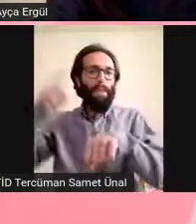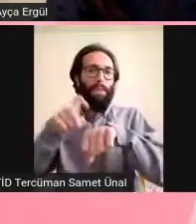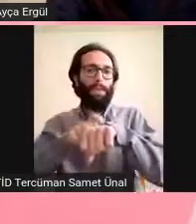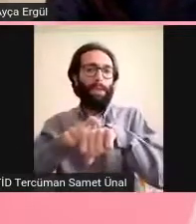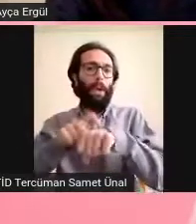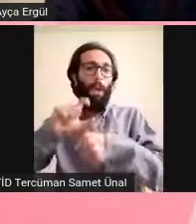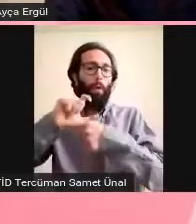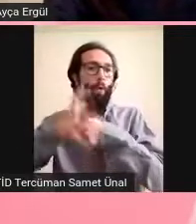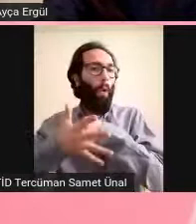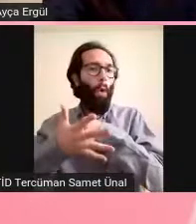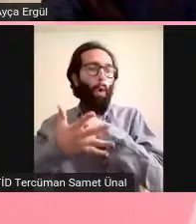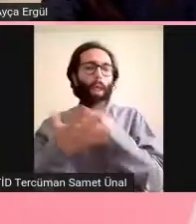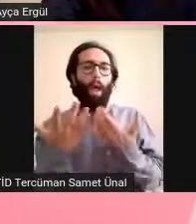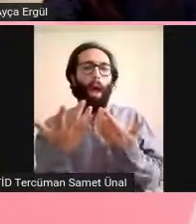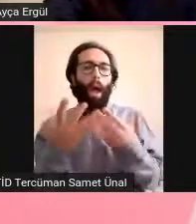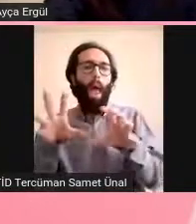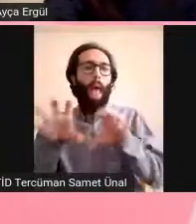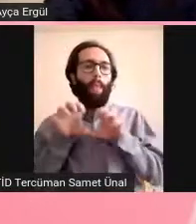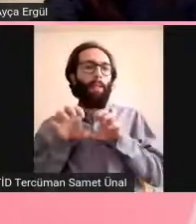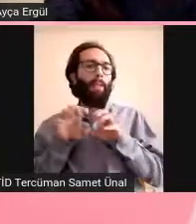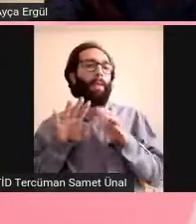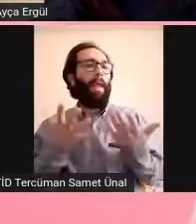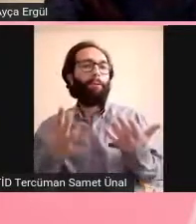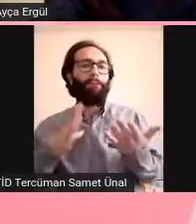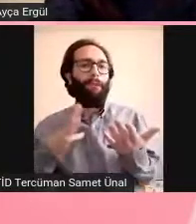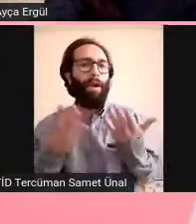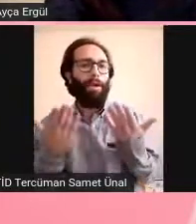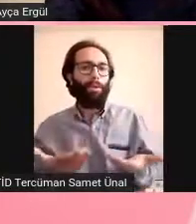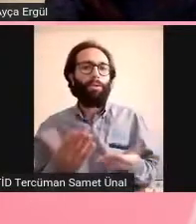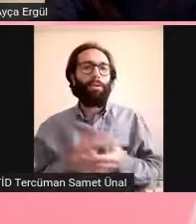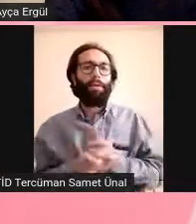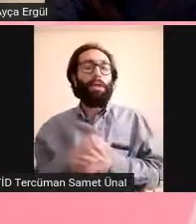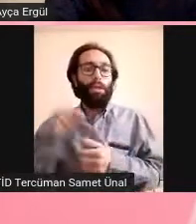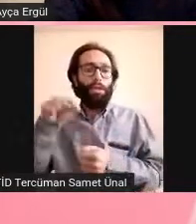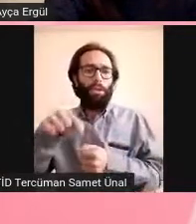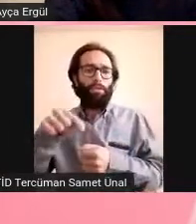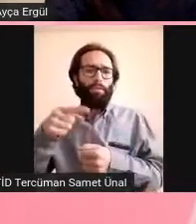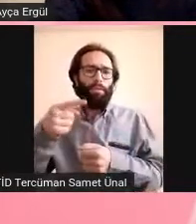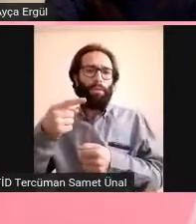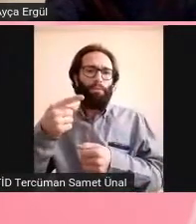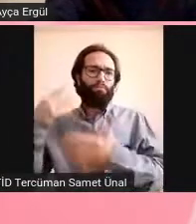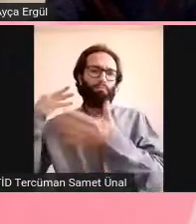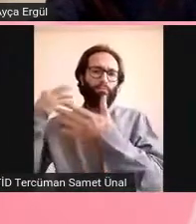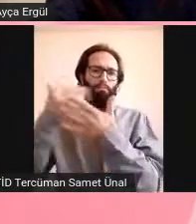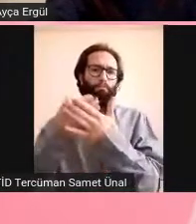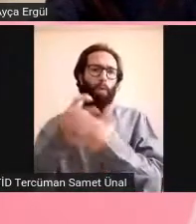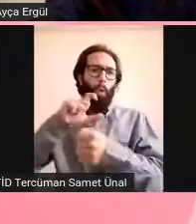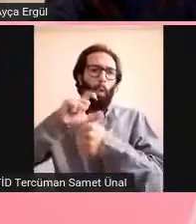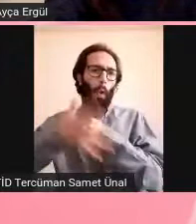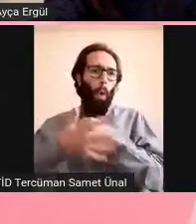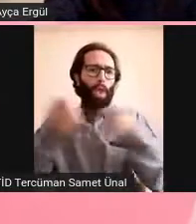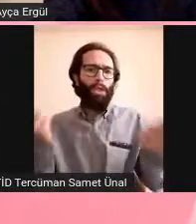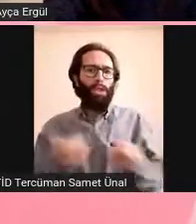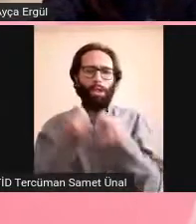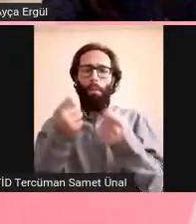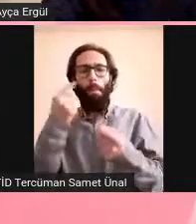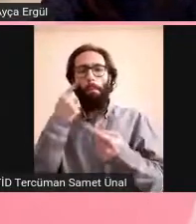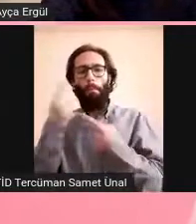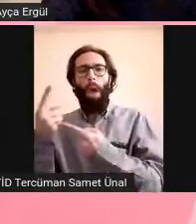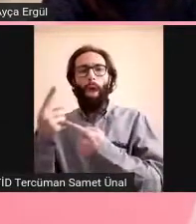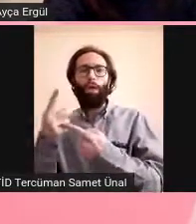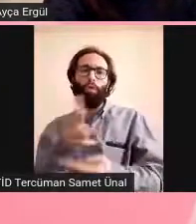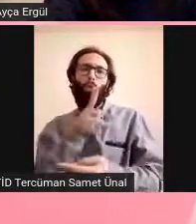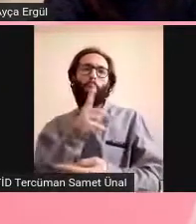yapılmış çalışmalarım. Tabii ki bir yıllık çalışmalar hepsi. Çünkü COVID başlayalı bir sene oldu. Halbuki